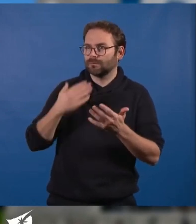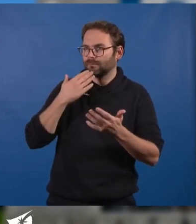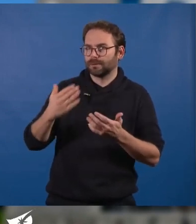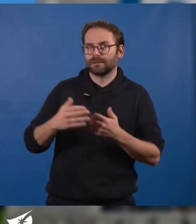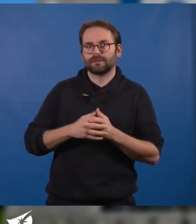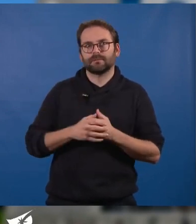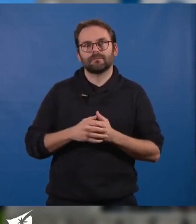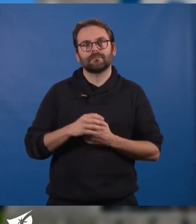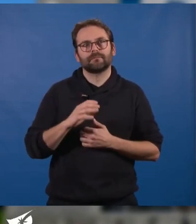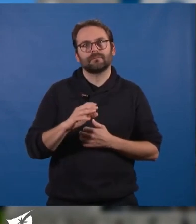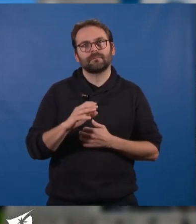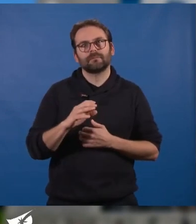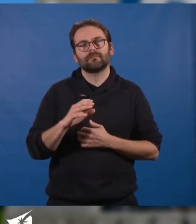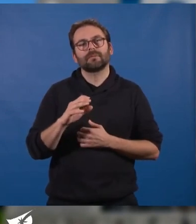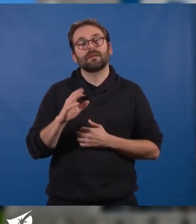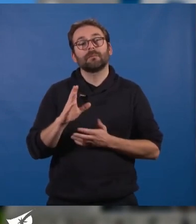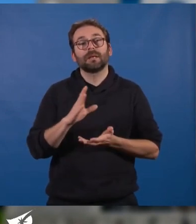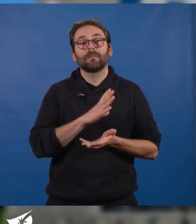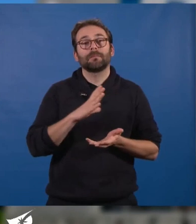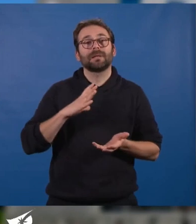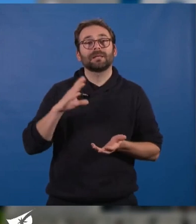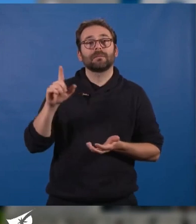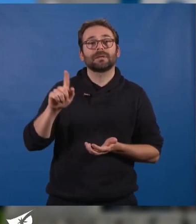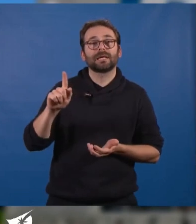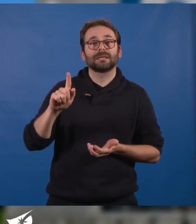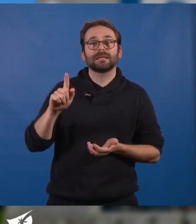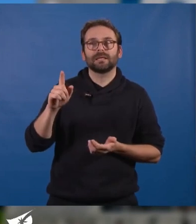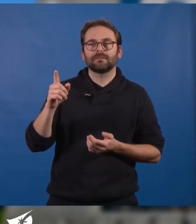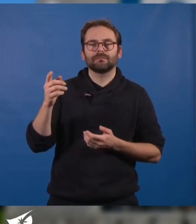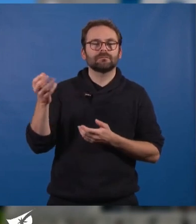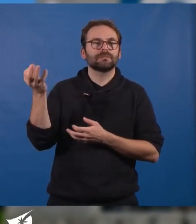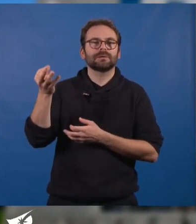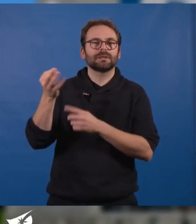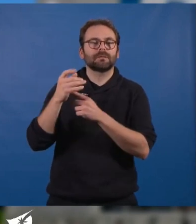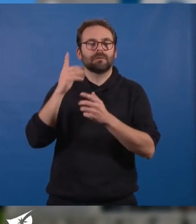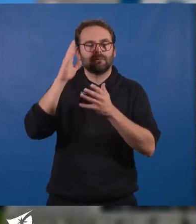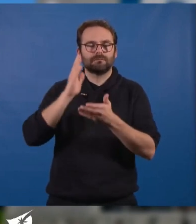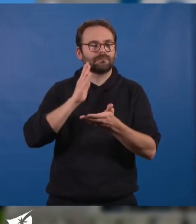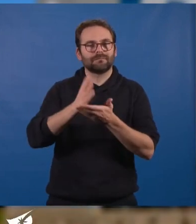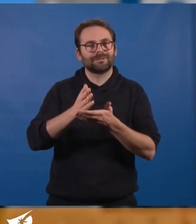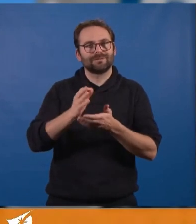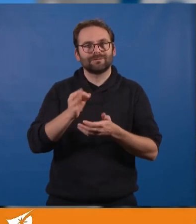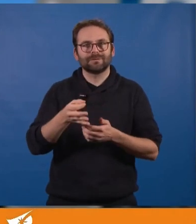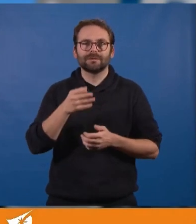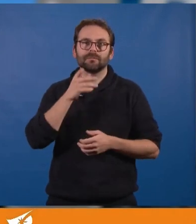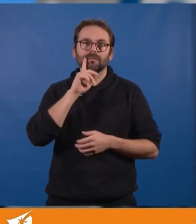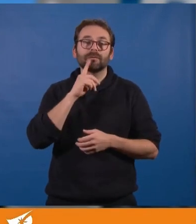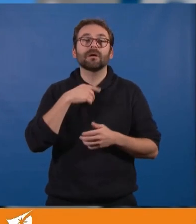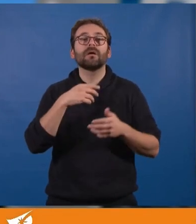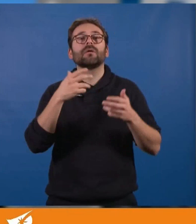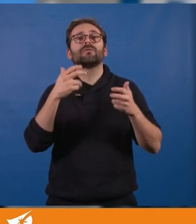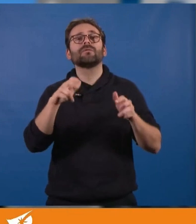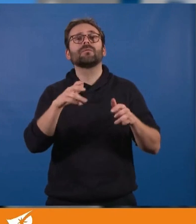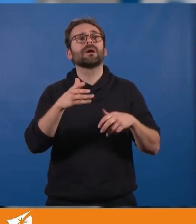en revanche Laurence Garnier qui m'invite à intervenir. D'abord parce que je ne voudrais pas que celles et ceux qui nous écoutent